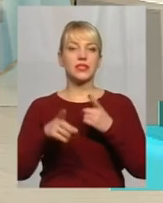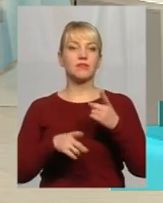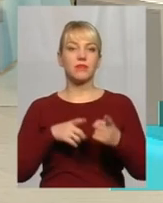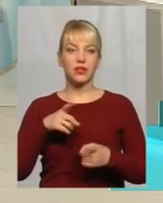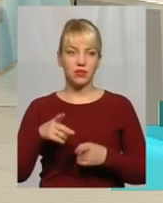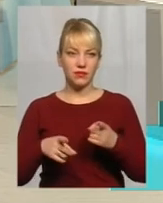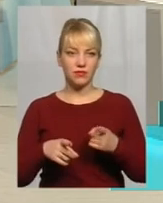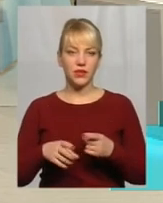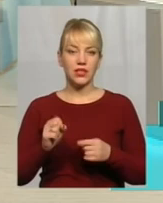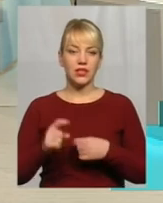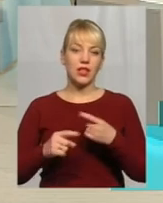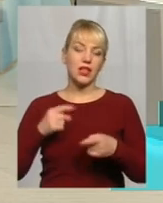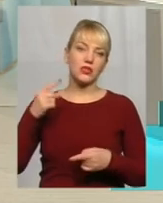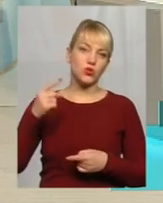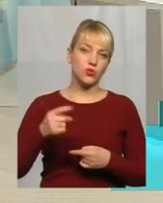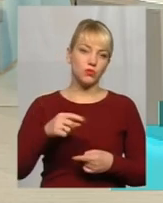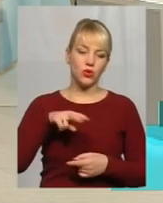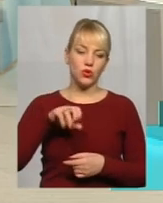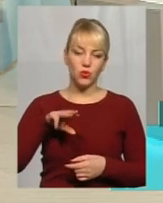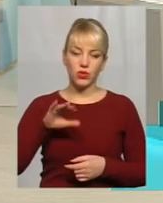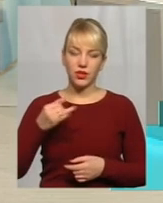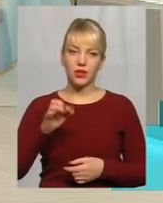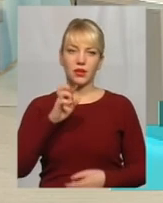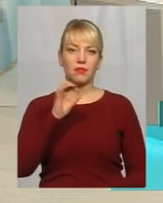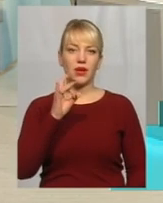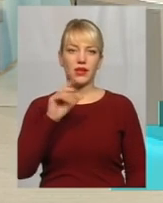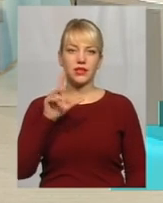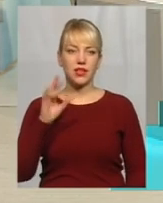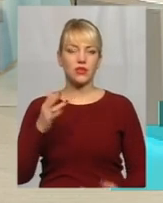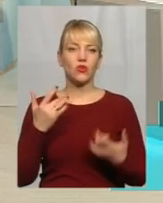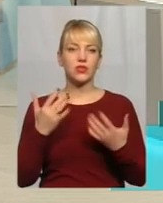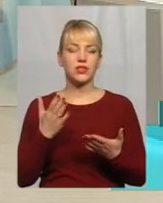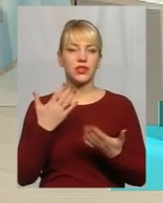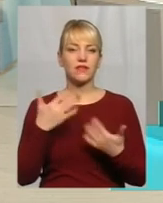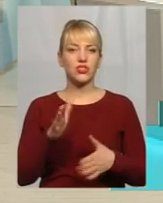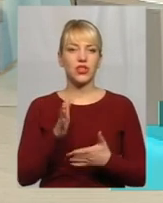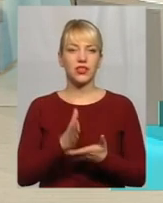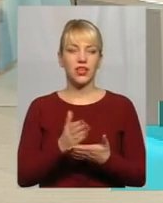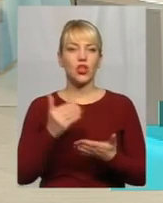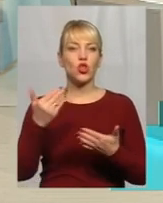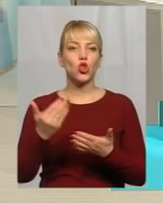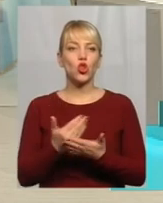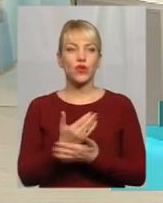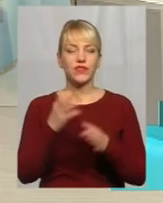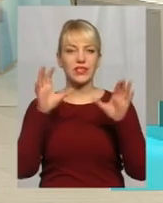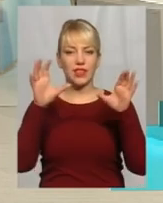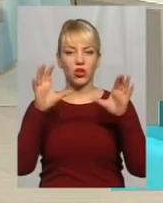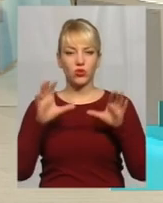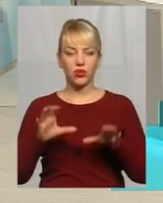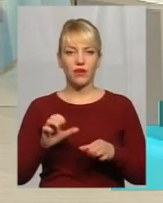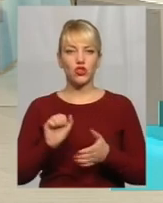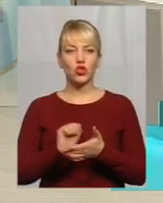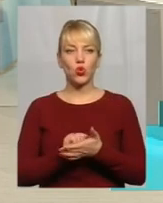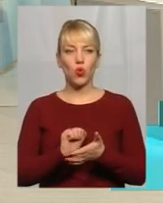наступним лютим, березнем, оскільки вже є нові законодавчі документи,